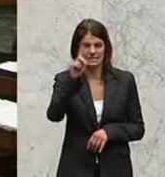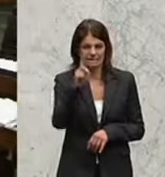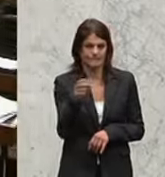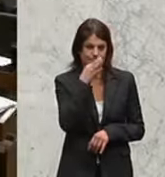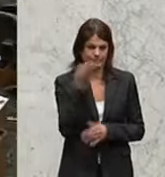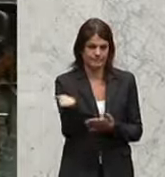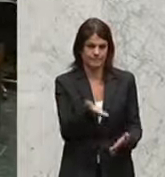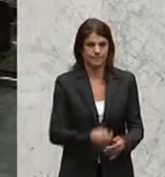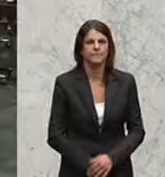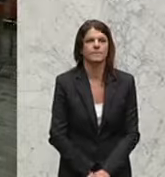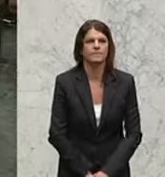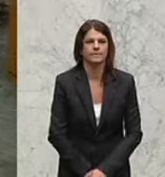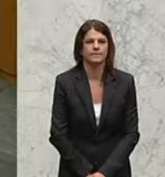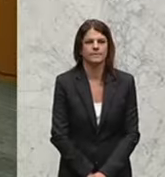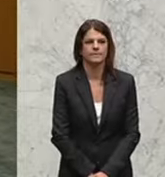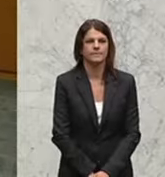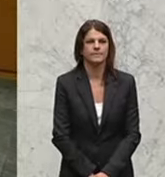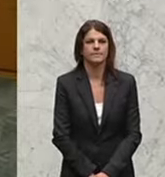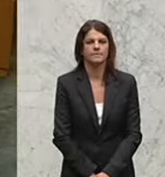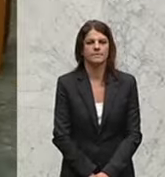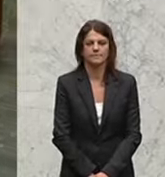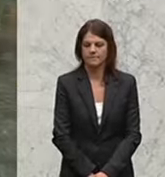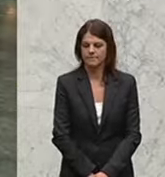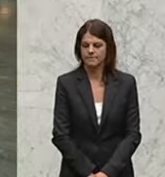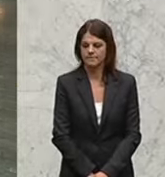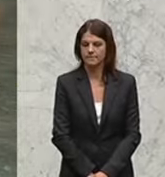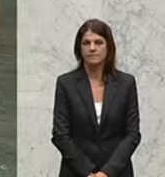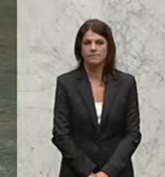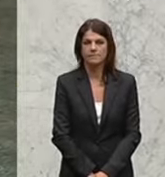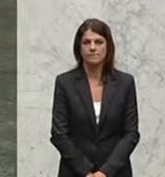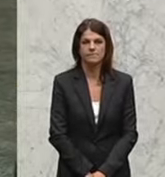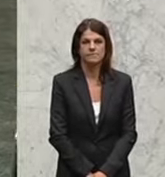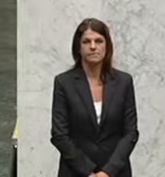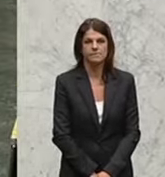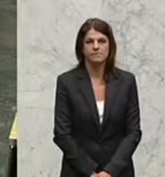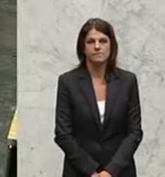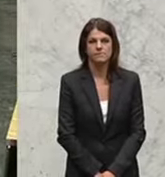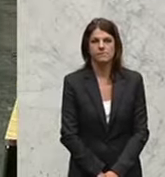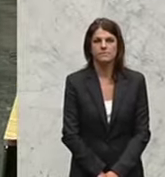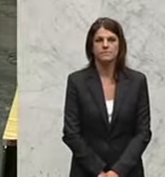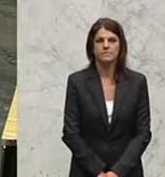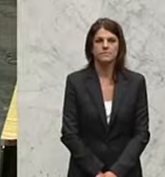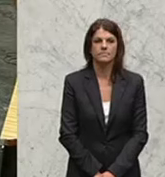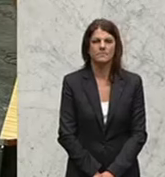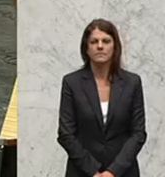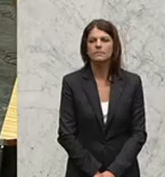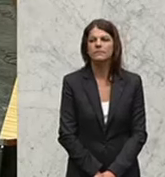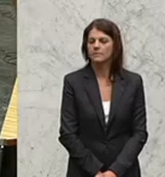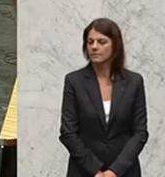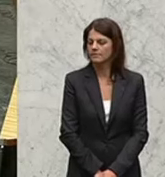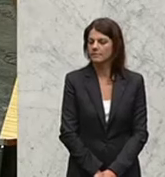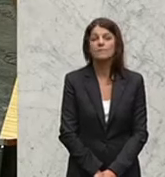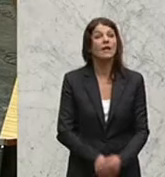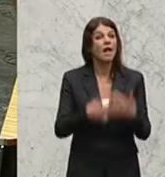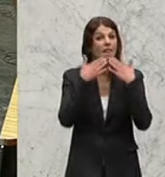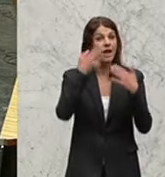-Außenbeauftragte Frederica Mogherini im Nationalrat sprechen dürfen, sei zu begrüßen, sagt Eva Klawischnik-Piszczek, die